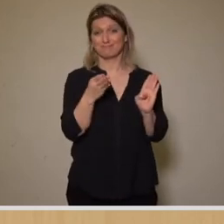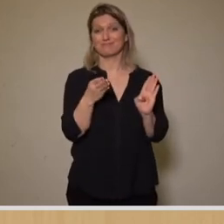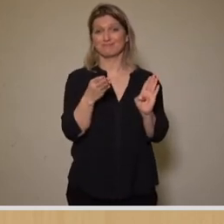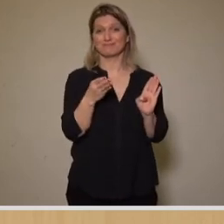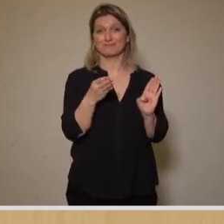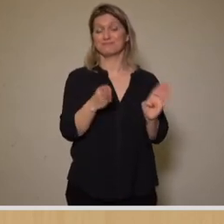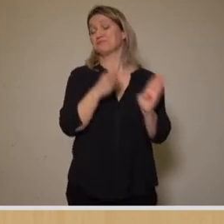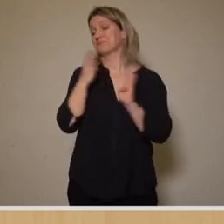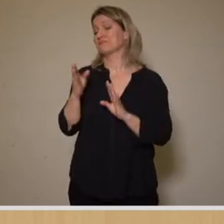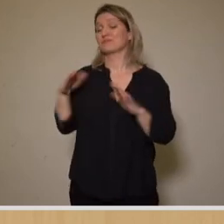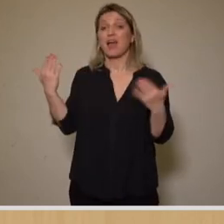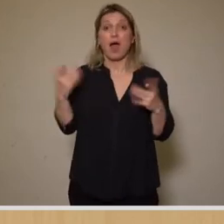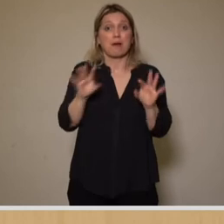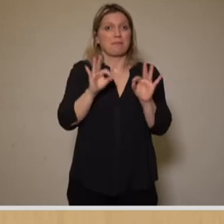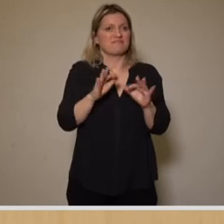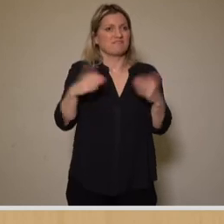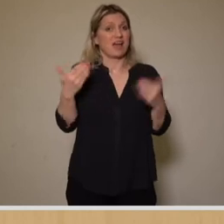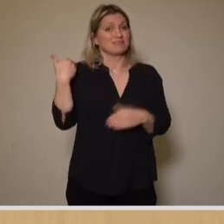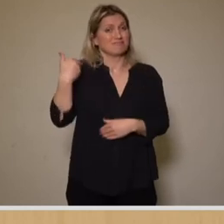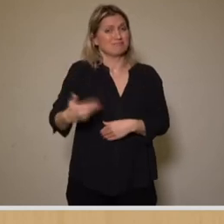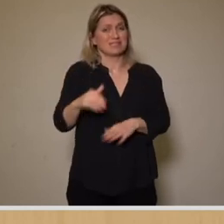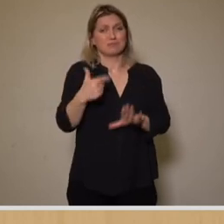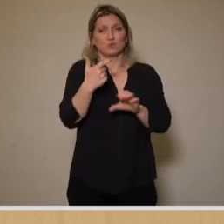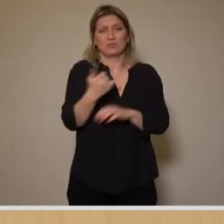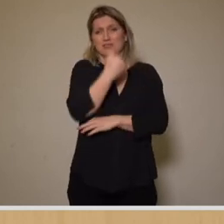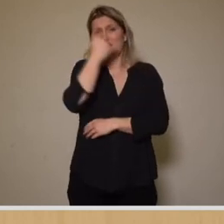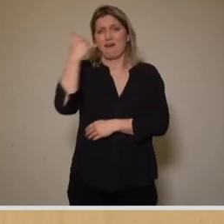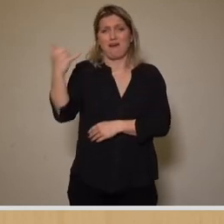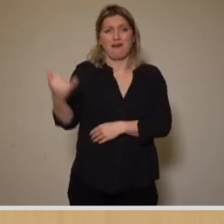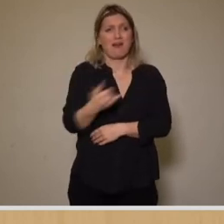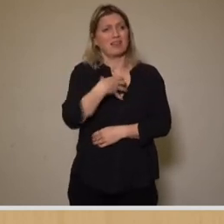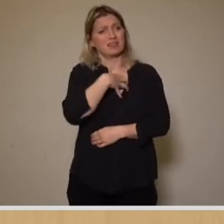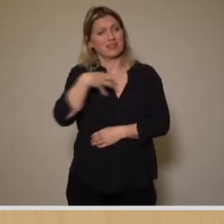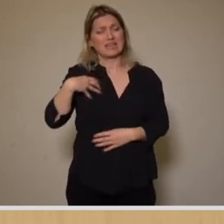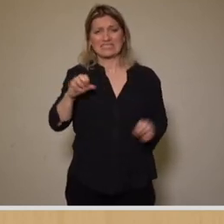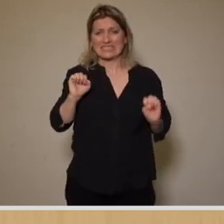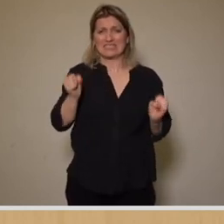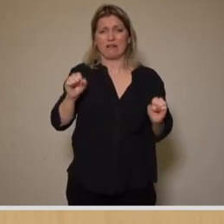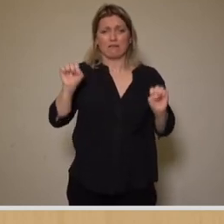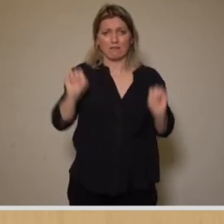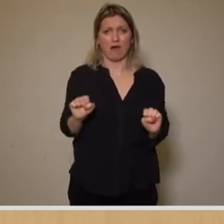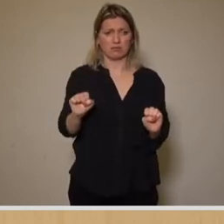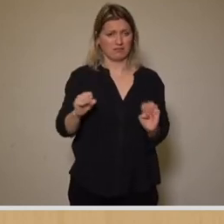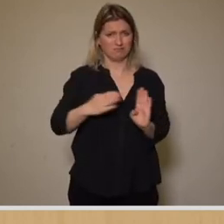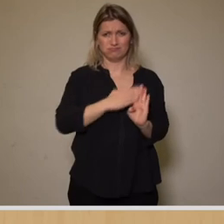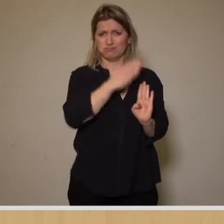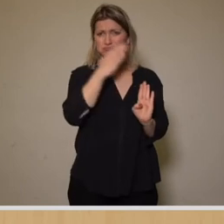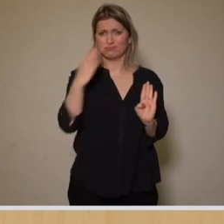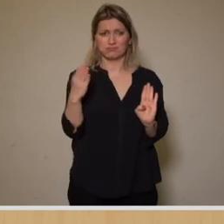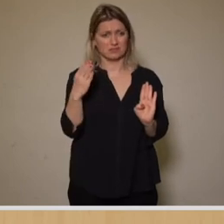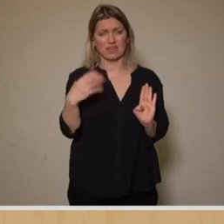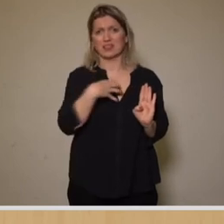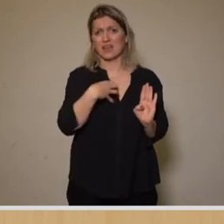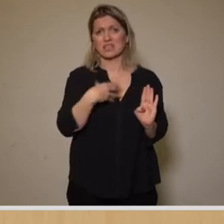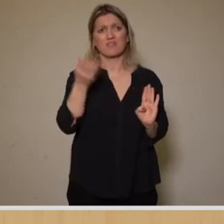Fakt ist, seit 27 Jahren hat Dresden die Möglichkeit zu handeln. In dieser Zeit hatte Dresden schlechtere